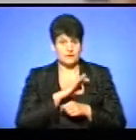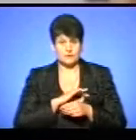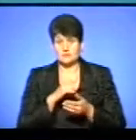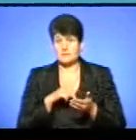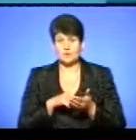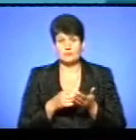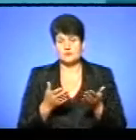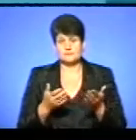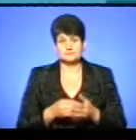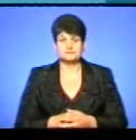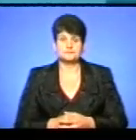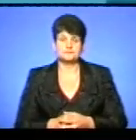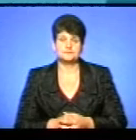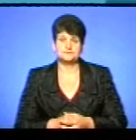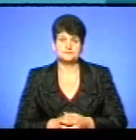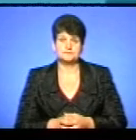Тернопіль.